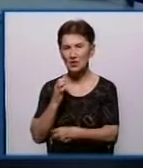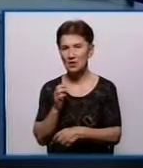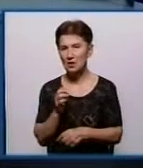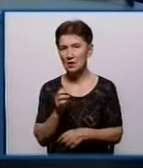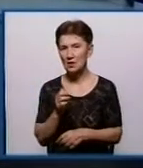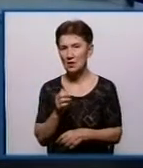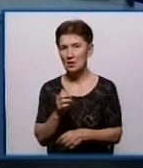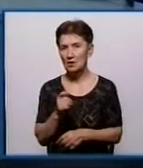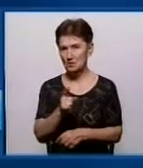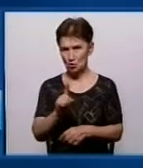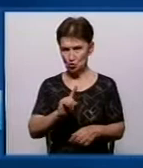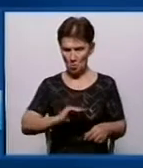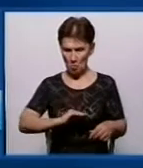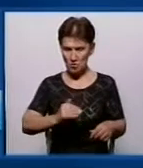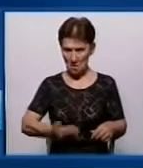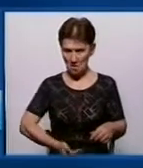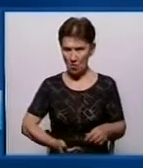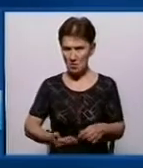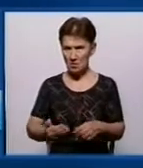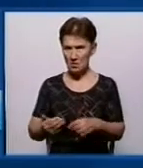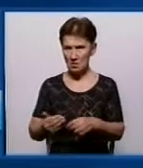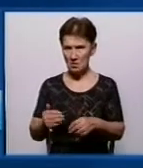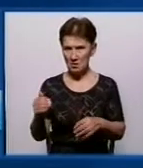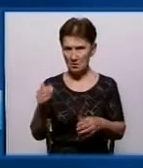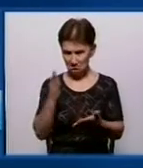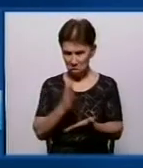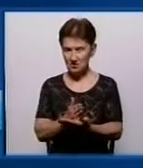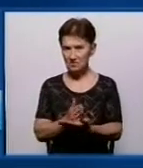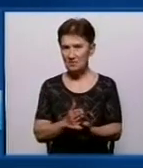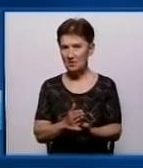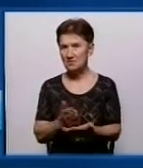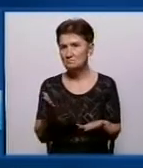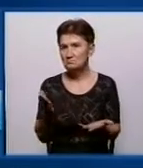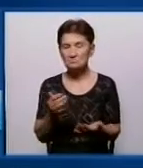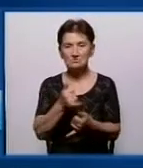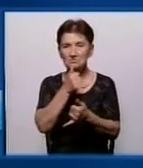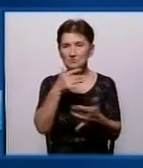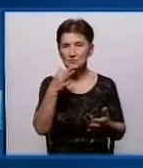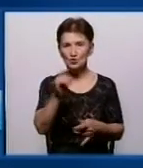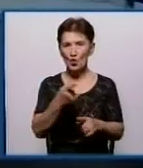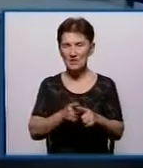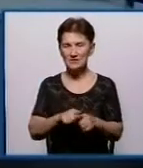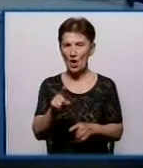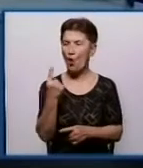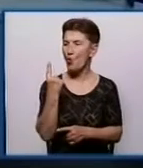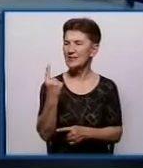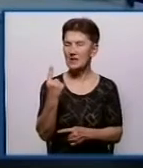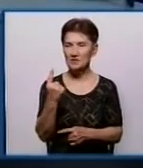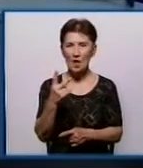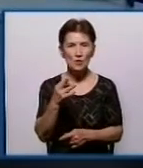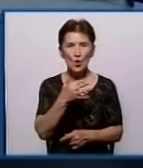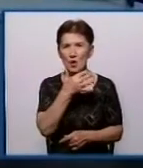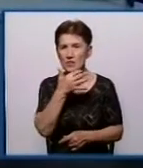монопольна складова тут присутність? не можна сказати, що це один монополіст, но насправді не так багато